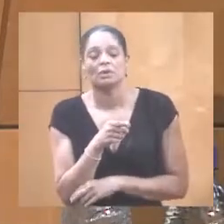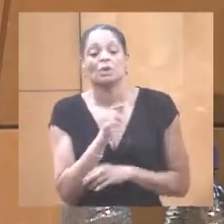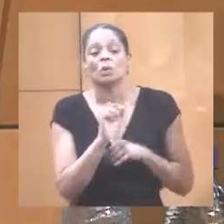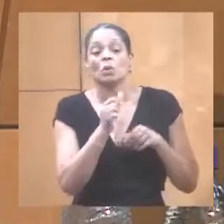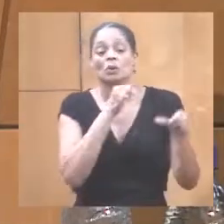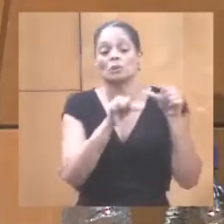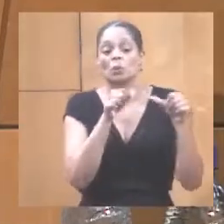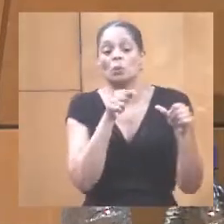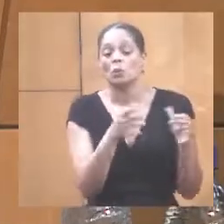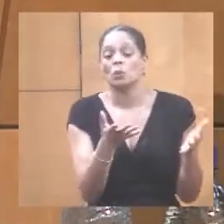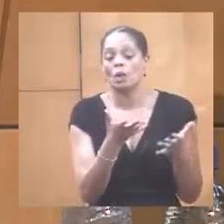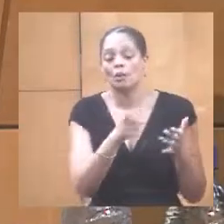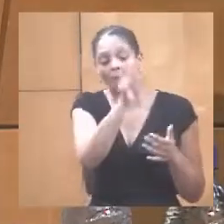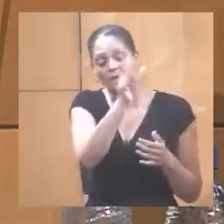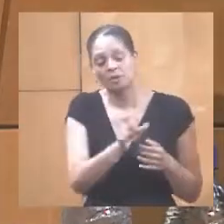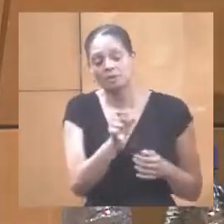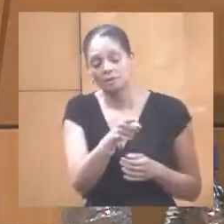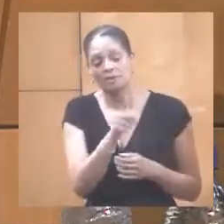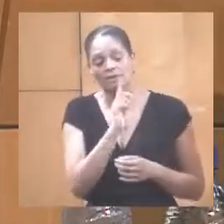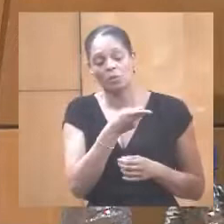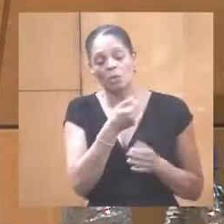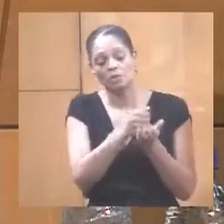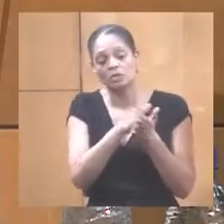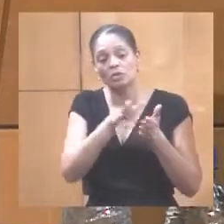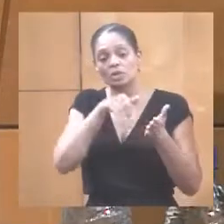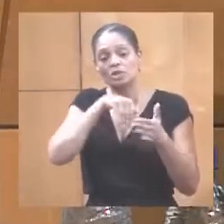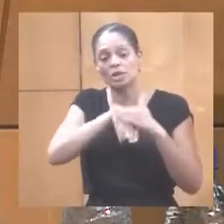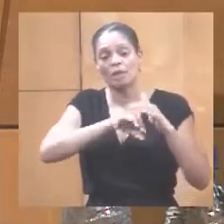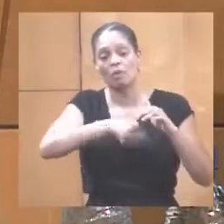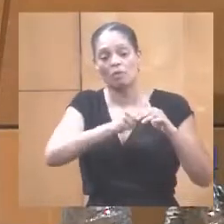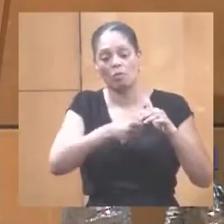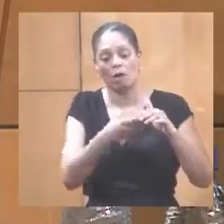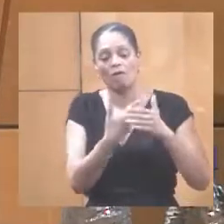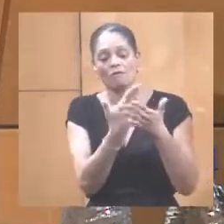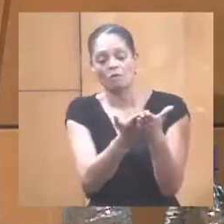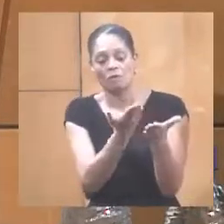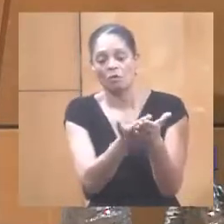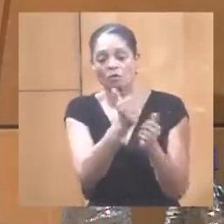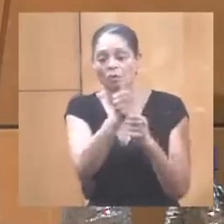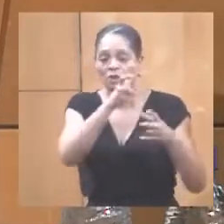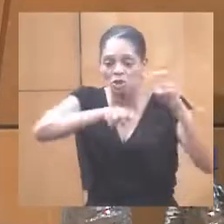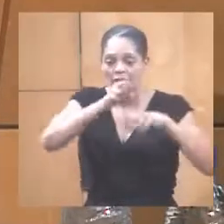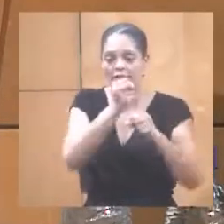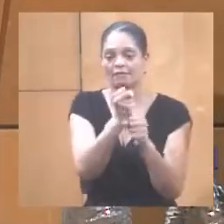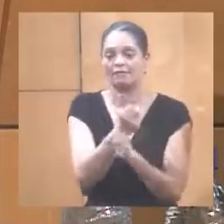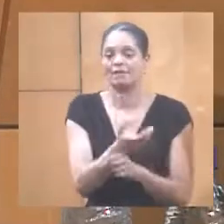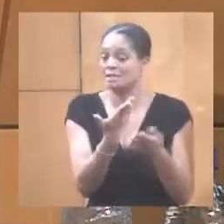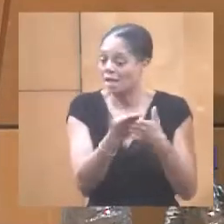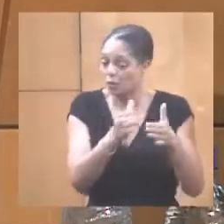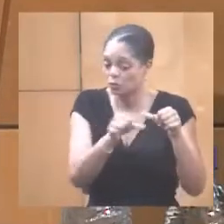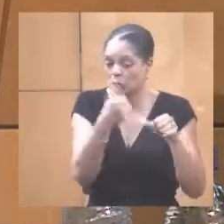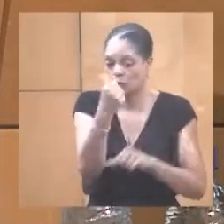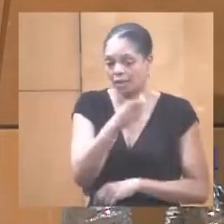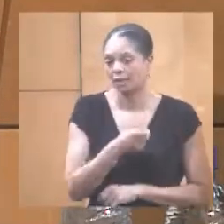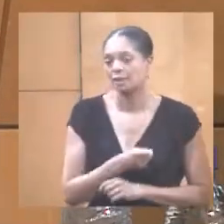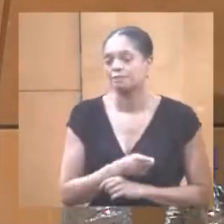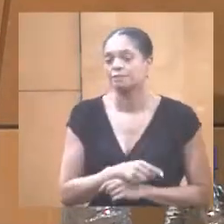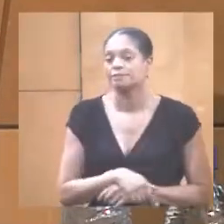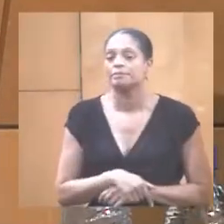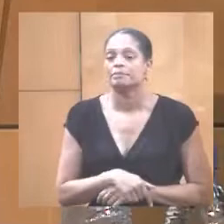'est que cette personne, bénéficiaire, soit inscrit à Pôle emploi, pour montrer qu'il est dans la recherche de l'emploi. C'est la seule condition que nous avons mise.